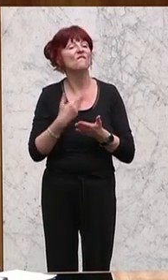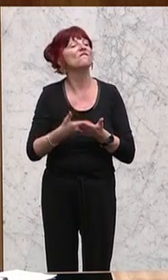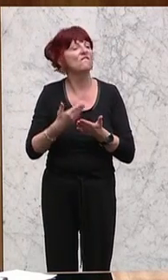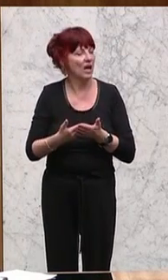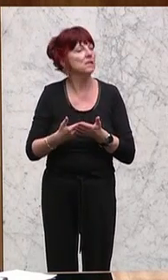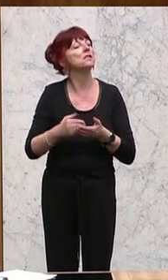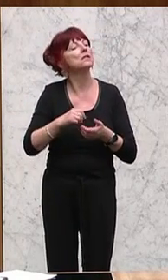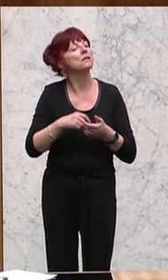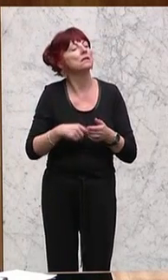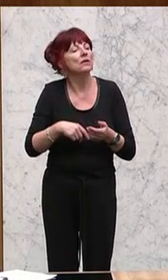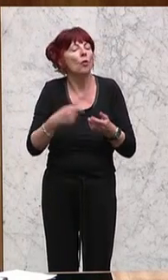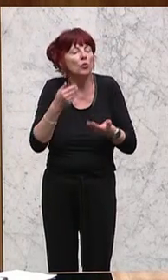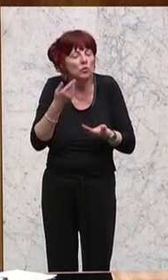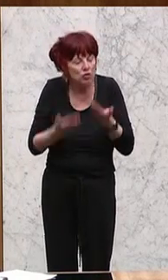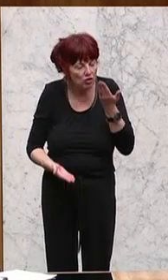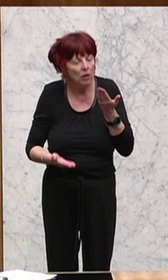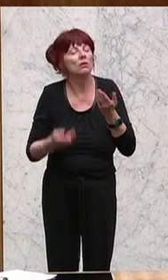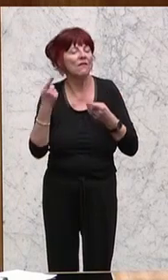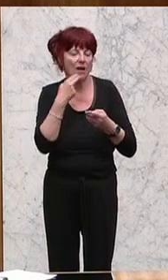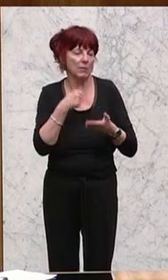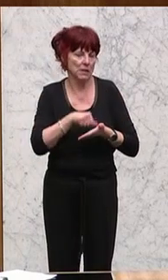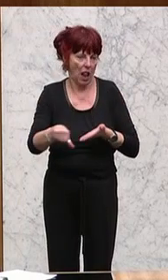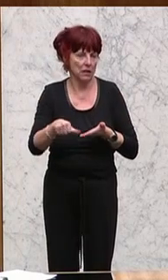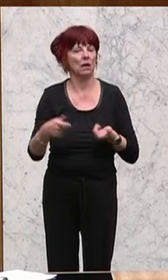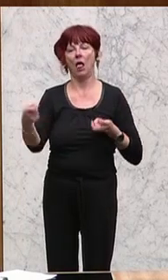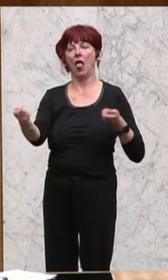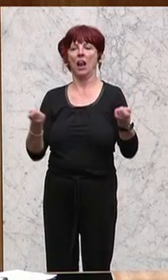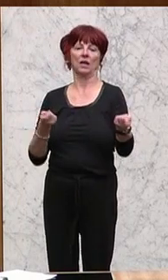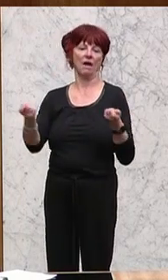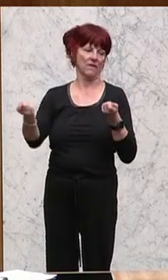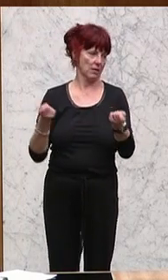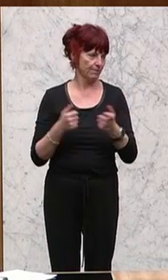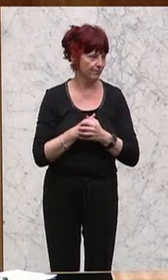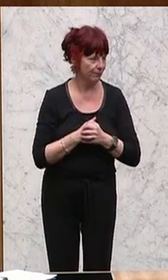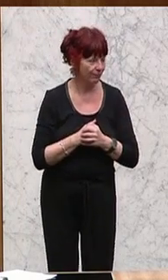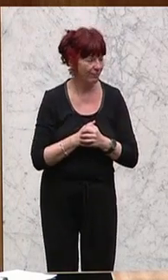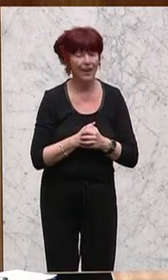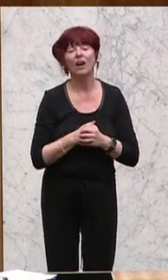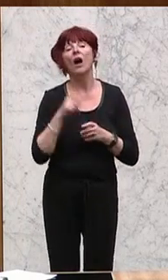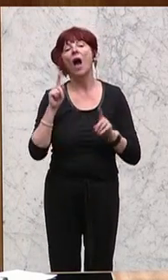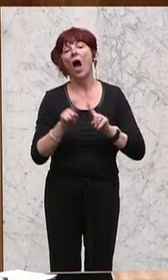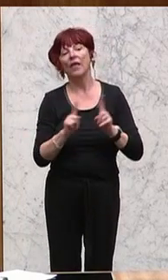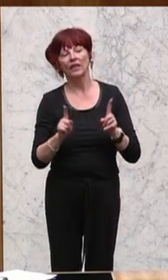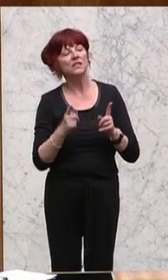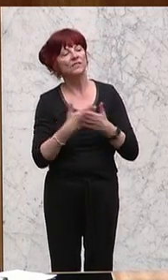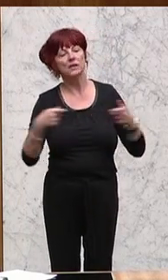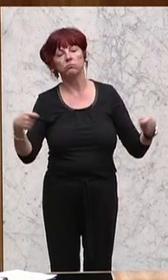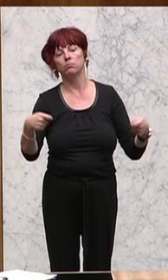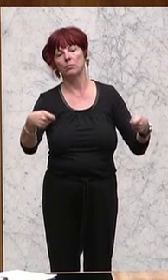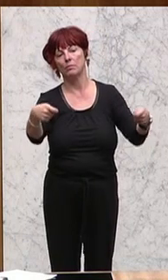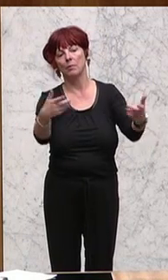großer Teil wird in die Weiterentwicklung der Verkehrssicherheit beziehungsweise natürlich in den Bau und der Sanierung des